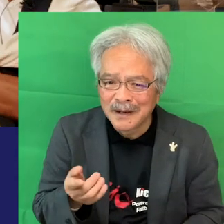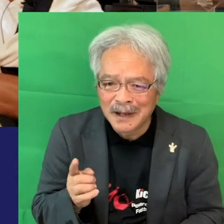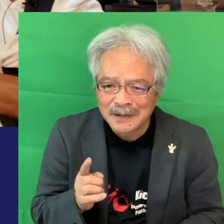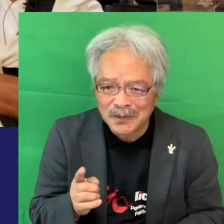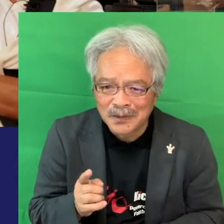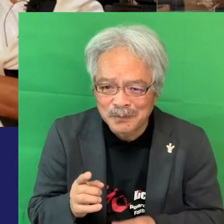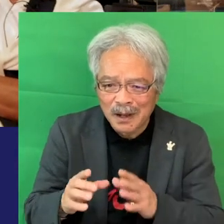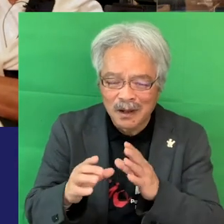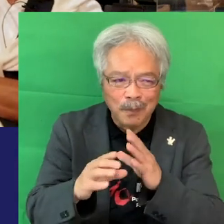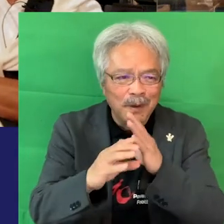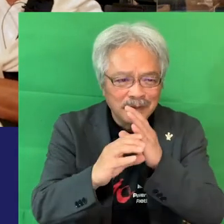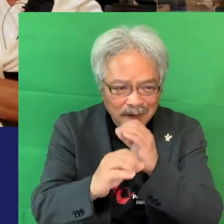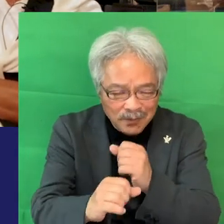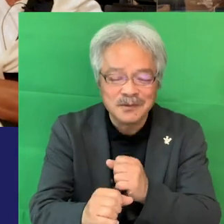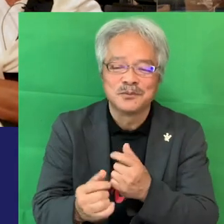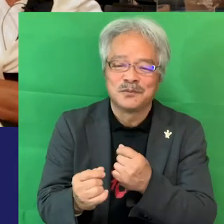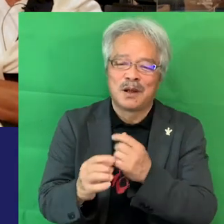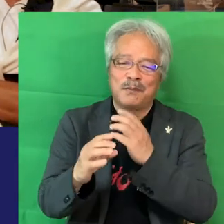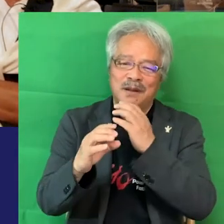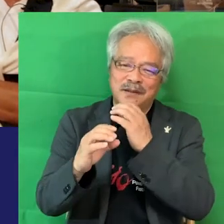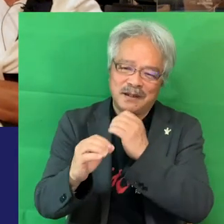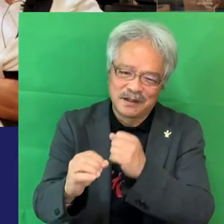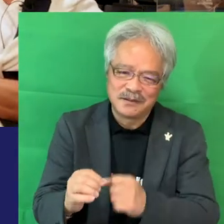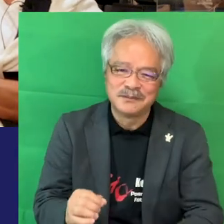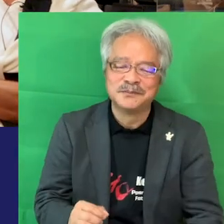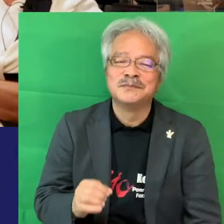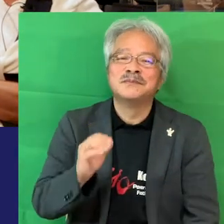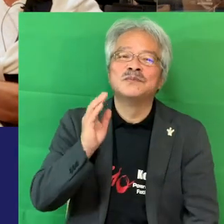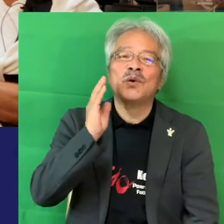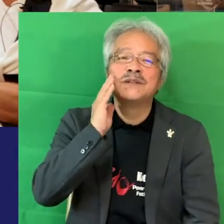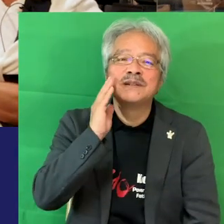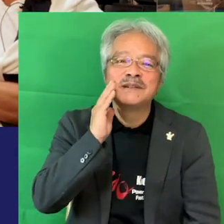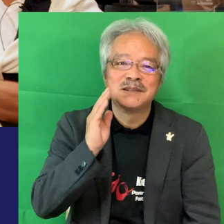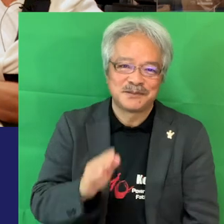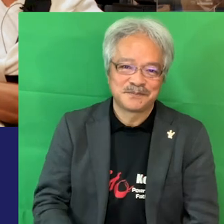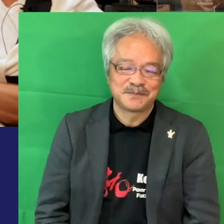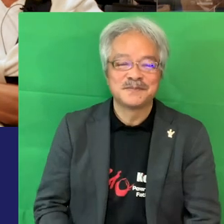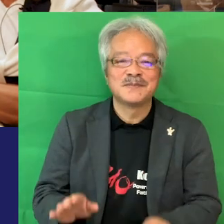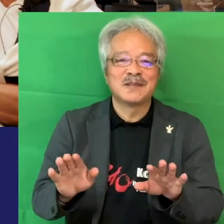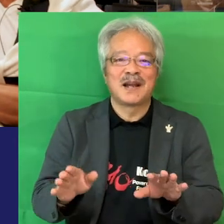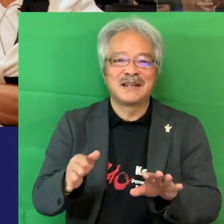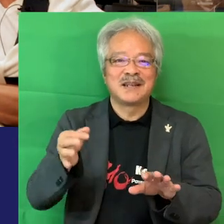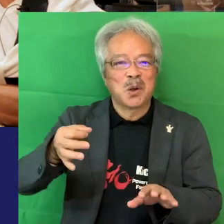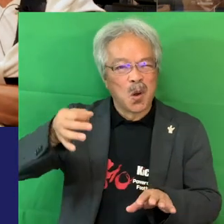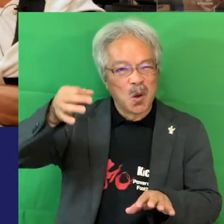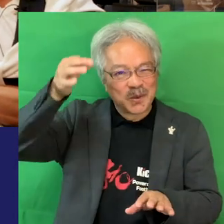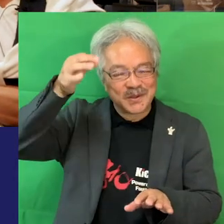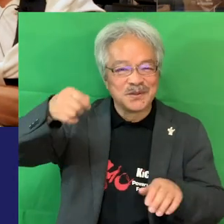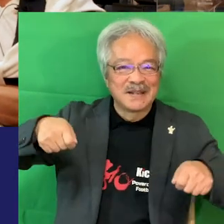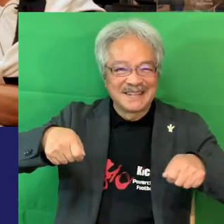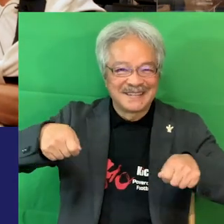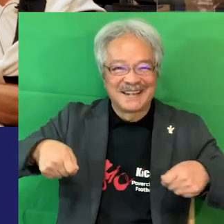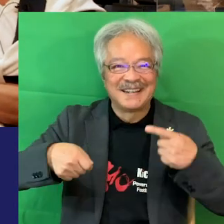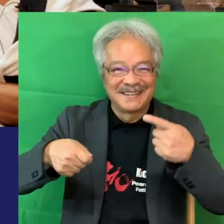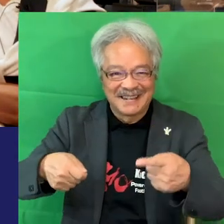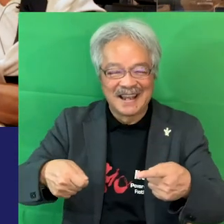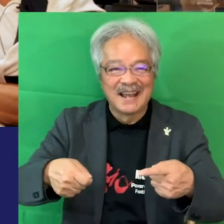ハマってんの?おいしいんでしょおいしいし最近高級レストに行ってサラダ頼んだ時にうーんと思う